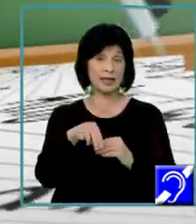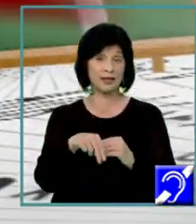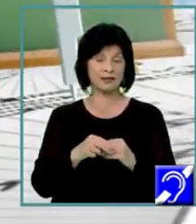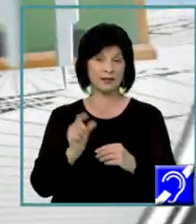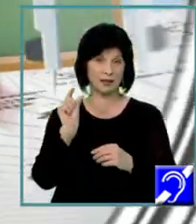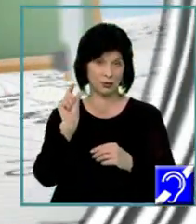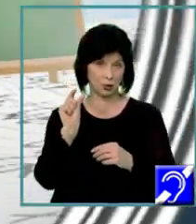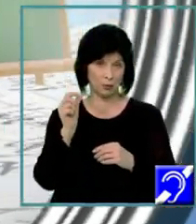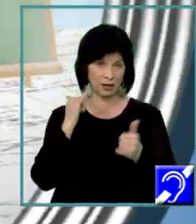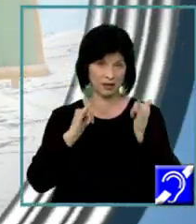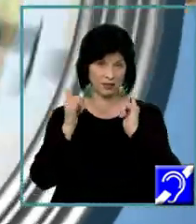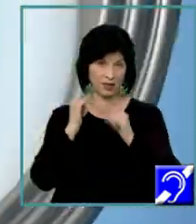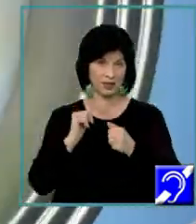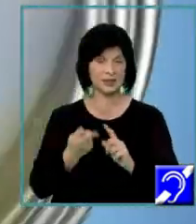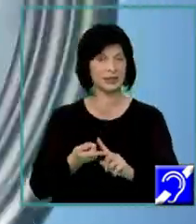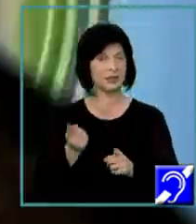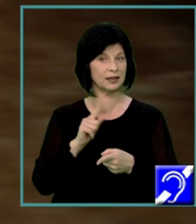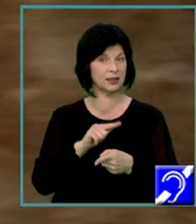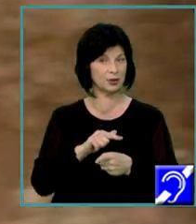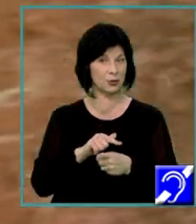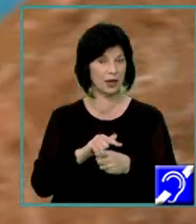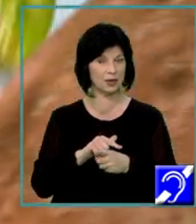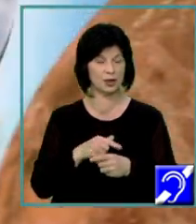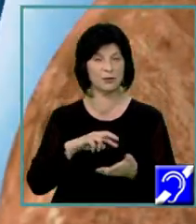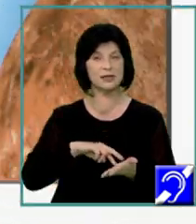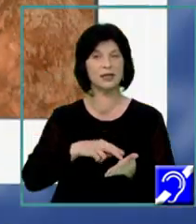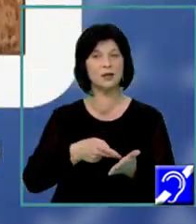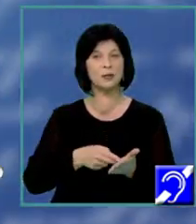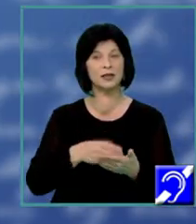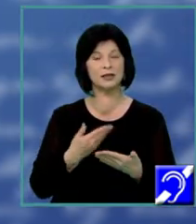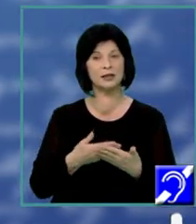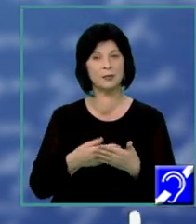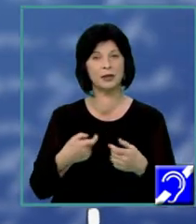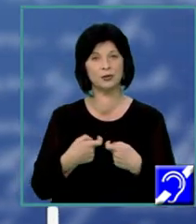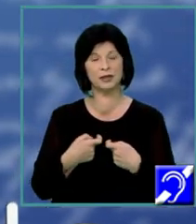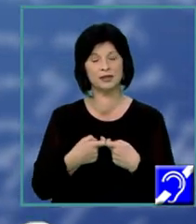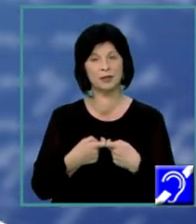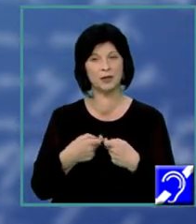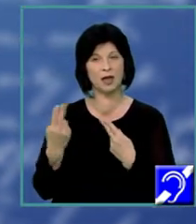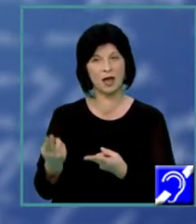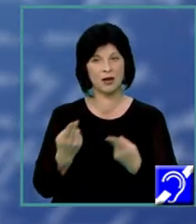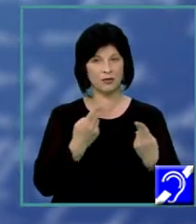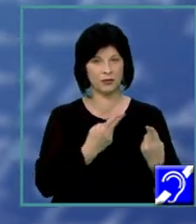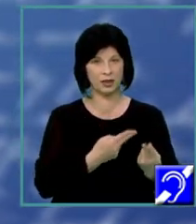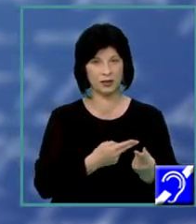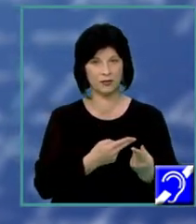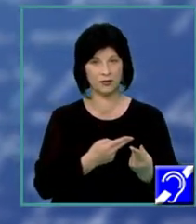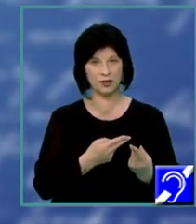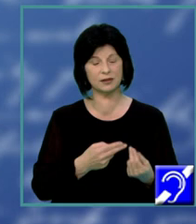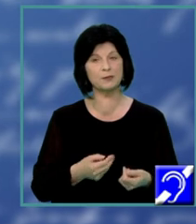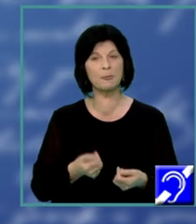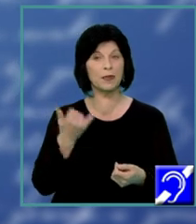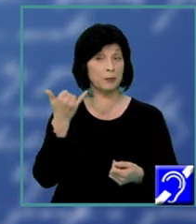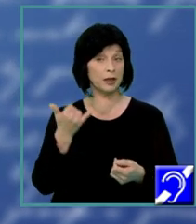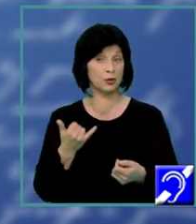pregătim serios pentru examene. Până atunci, vă invit să urmăriți lecțiile noastre și online pe site-ul tvr.ro sau pe canalul de